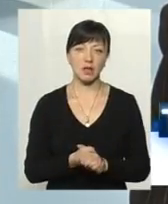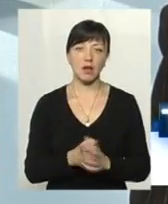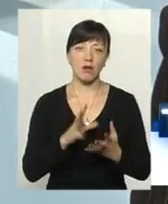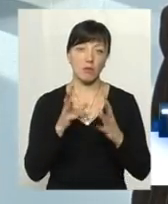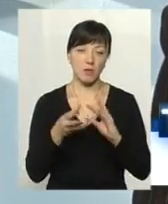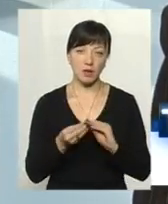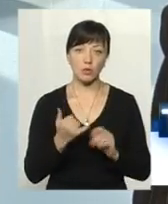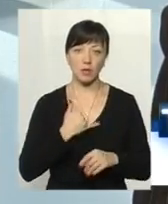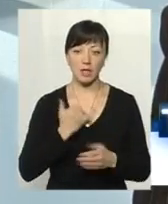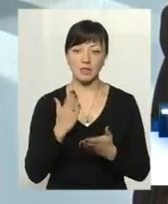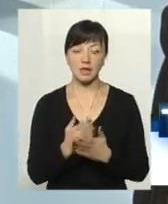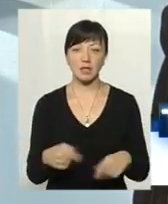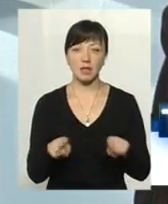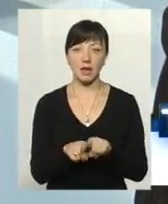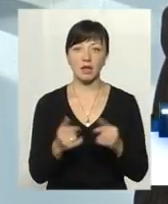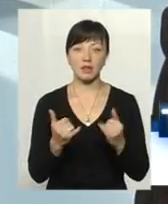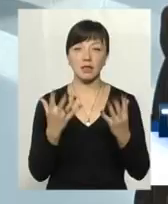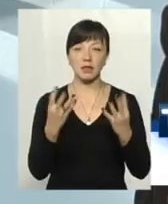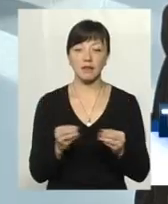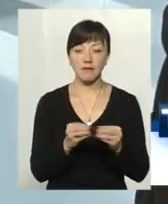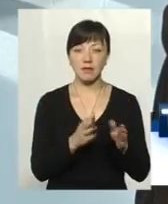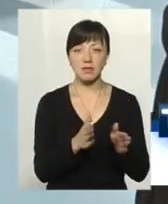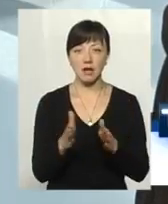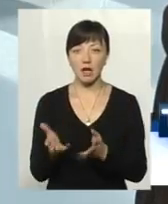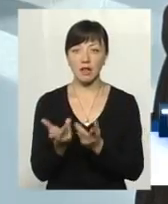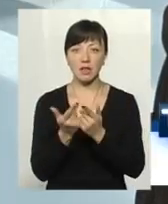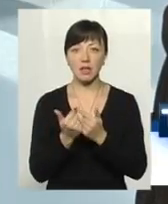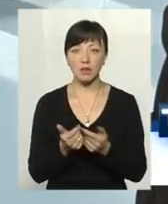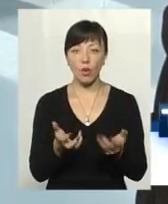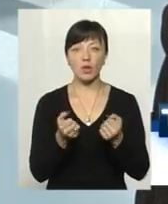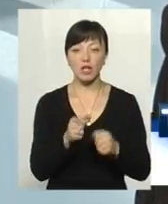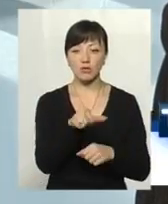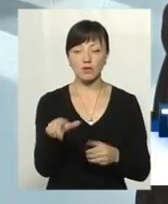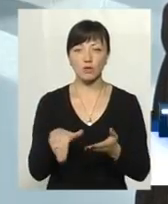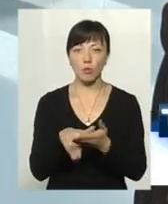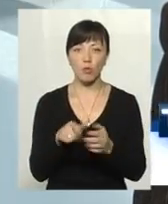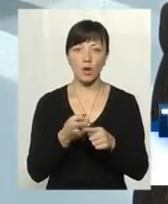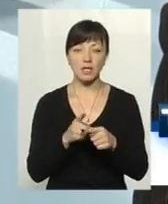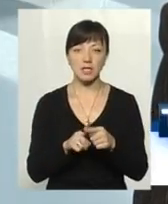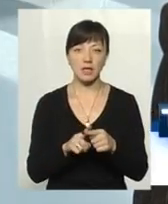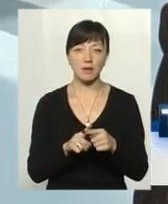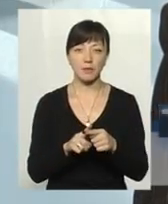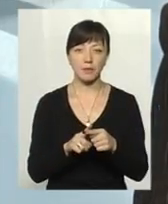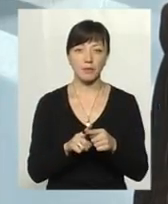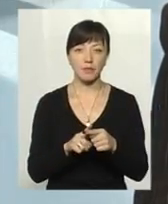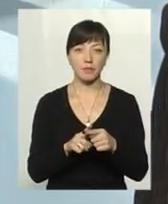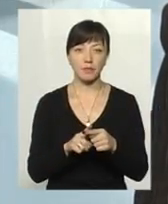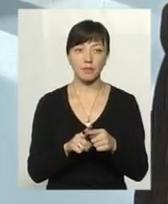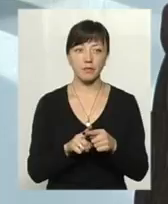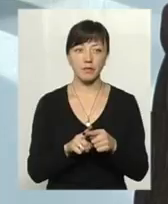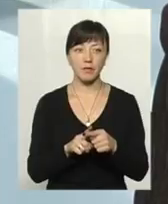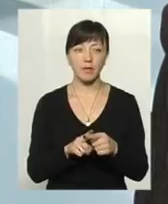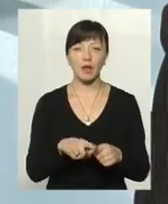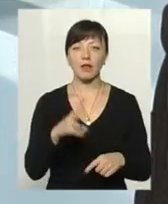принципі, в нас вже на даний час стала кількість одержувачів допомоги, а це, ще раз зазначу, на